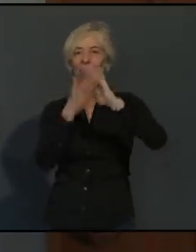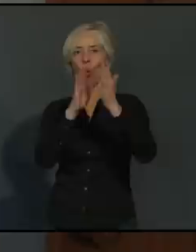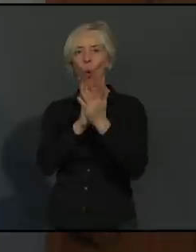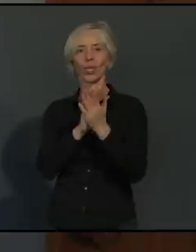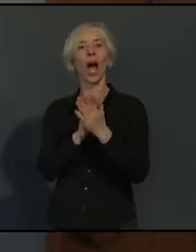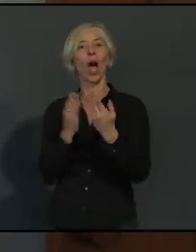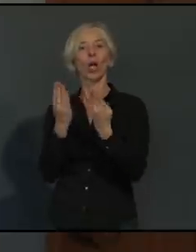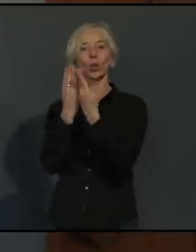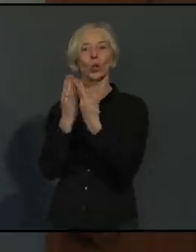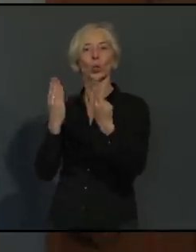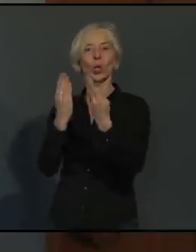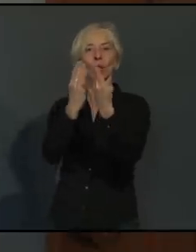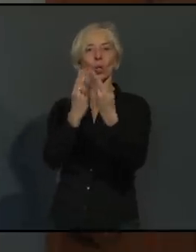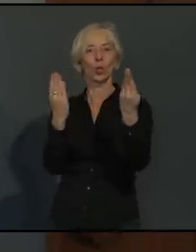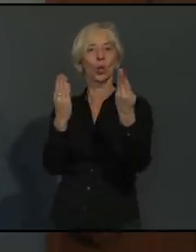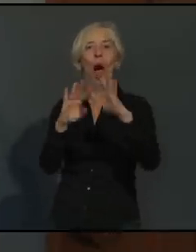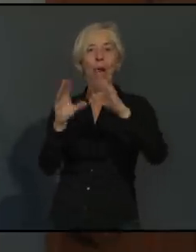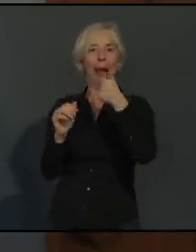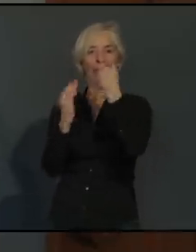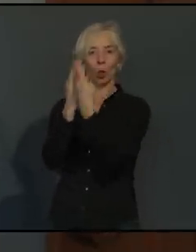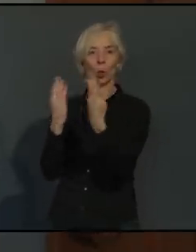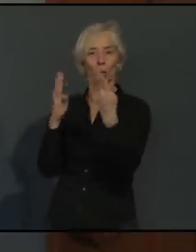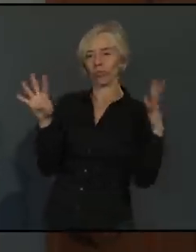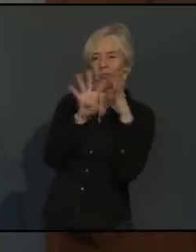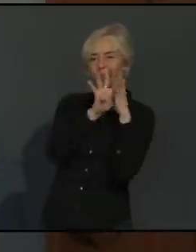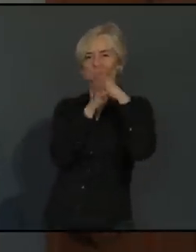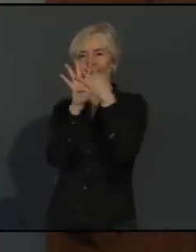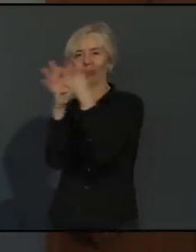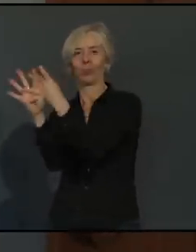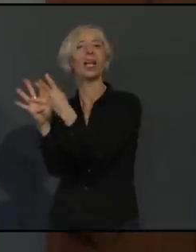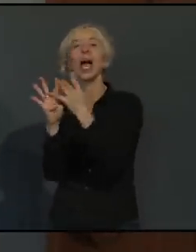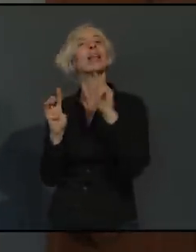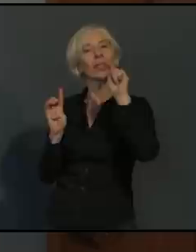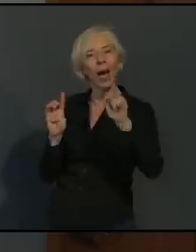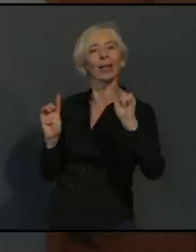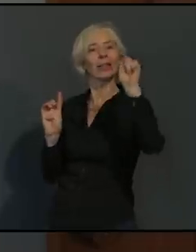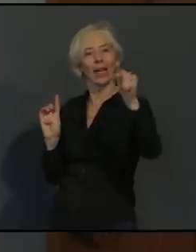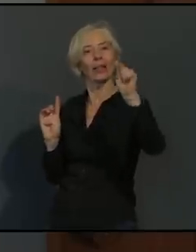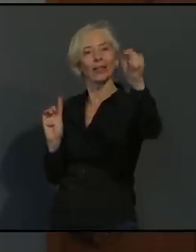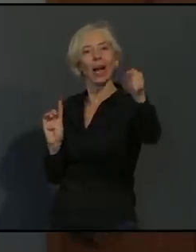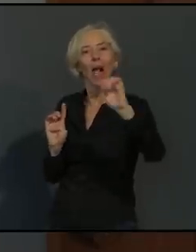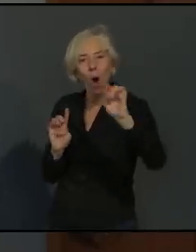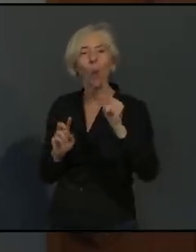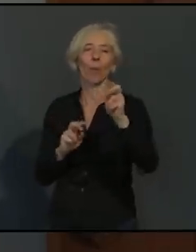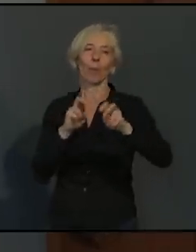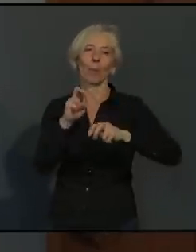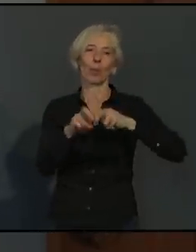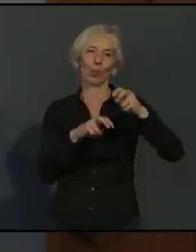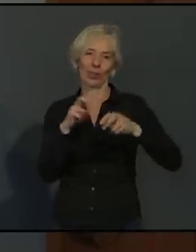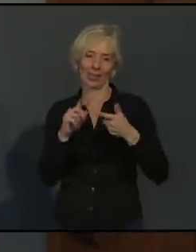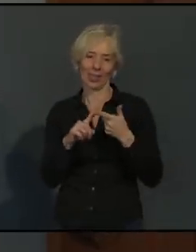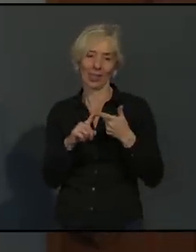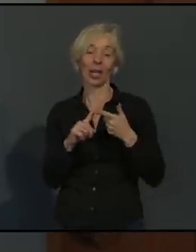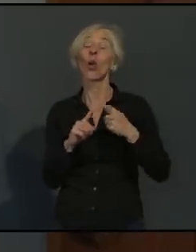Fahrzeuginneren stattfinden kann. Und das ist auch wichtig zu wissen, dass wir so einen dichten Takt fahren,